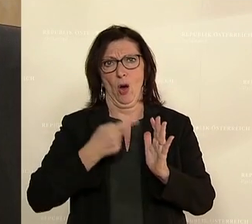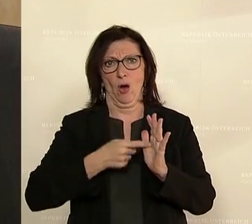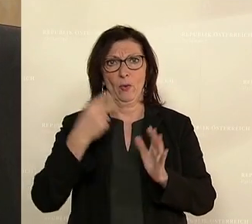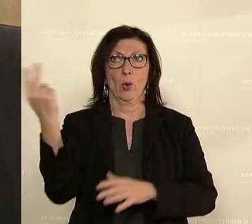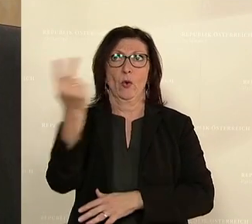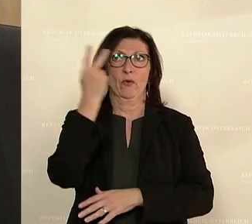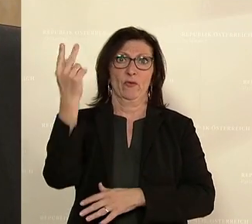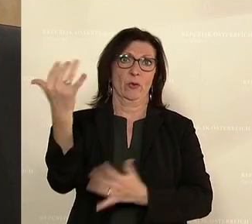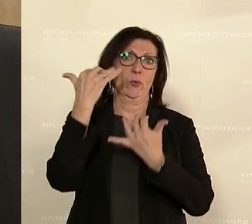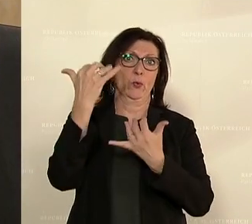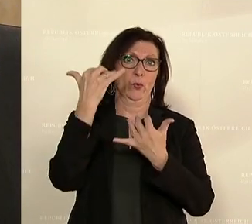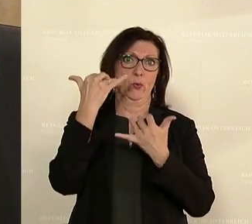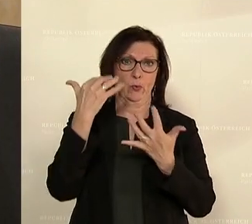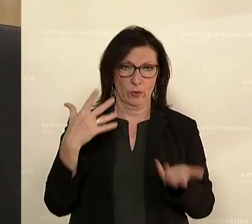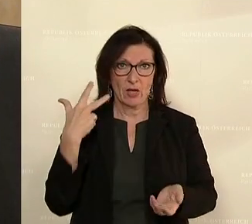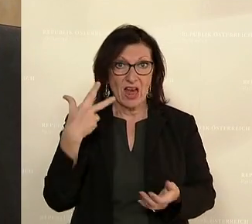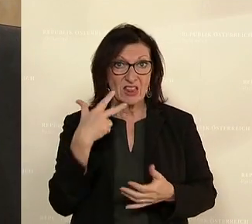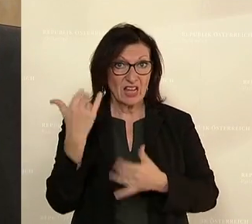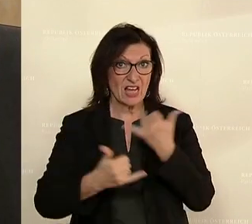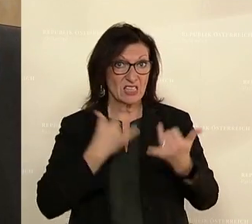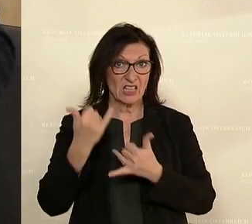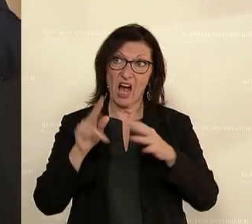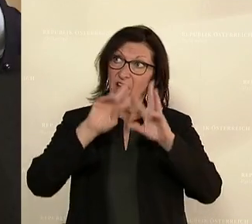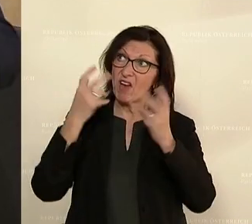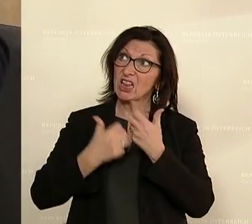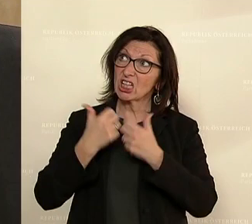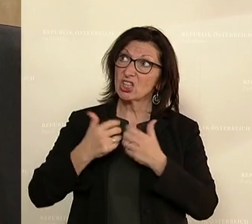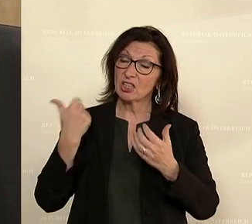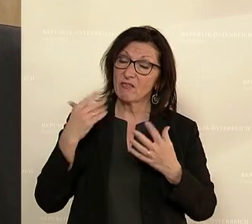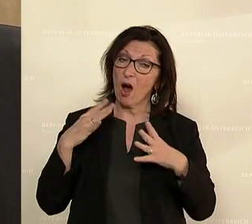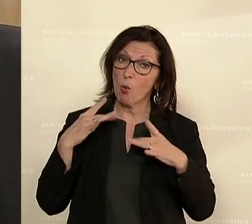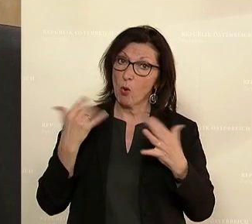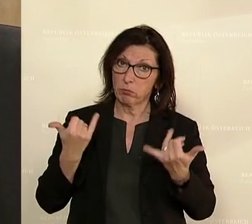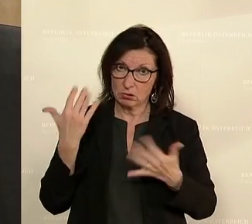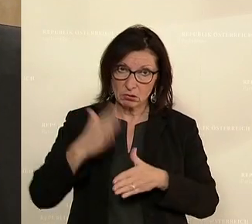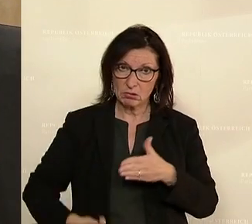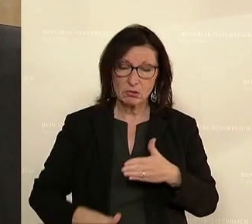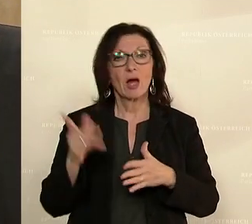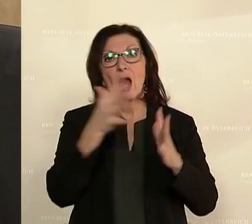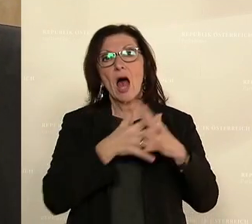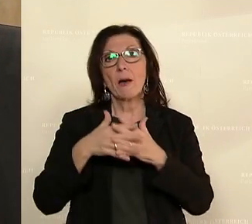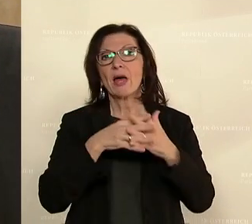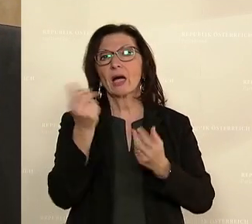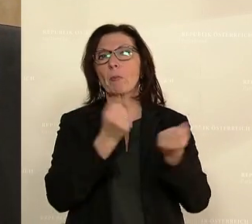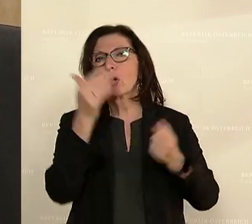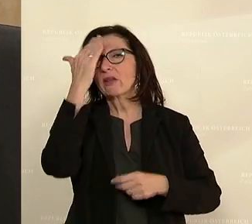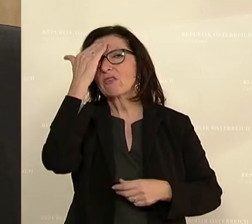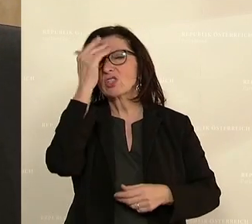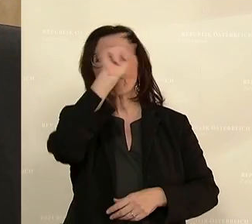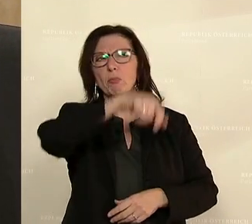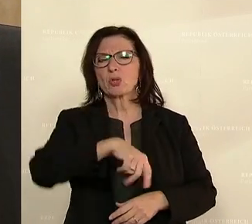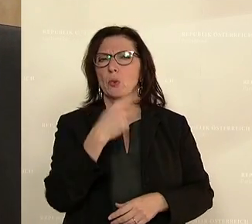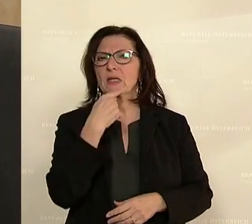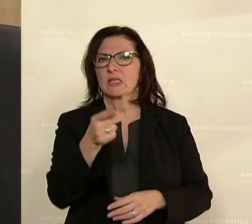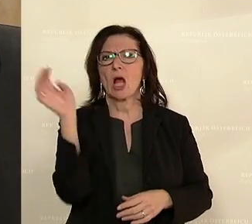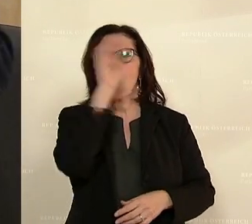sagen, 30 Jahre Urlaub von der Weltgeschichte hat sich beendet. Robert Kagan hat einmal gesagt, US-amerikanische Politikwissenschaftler, die Europäer